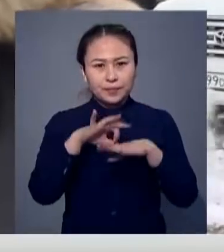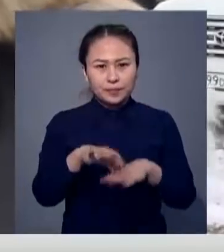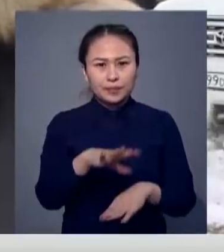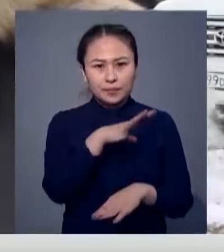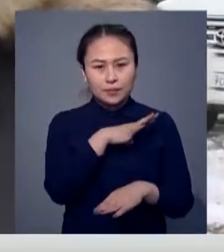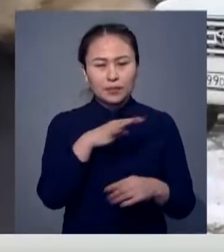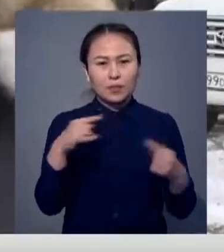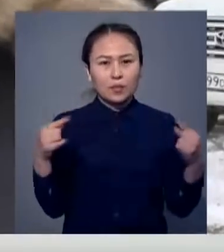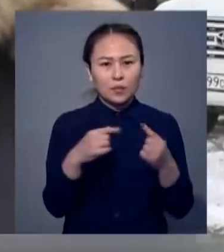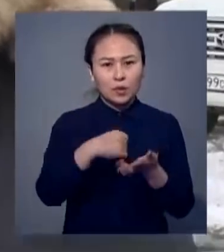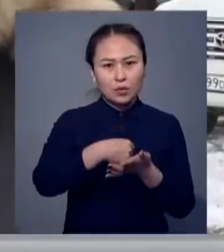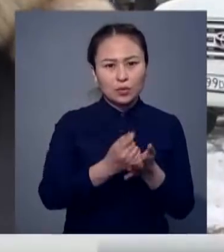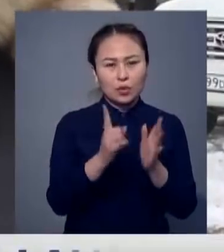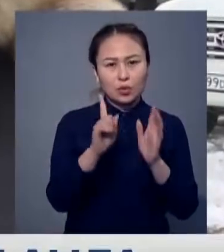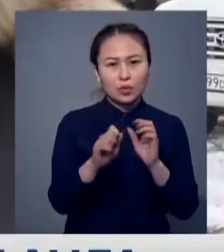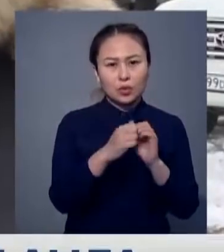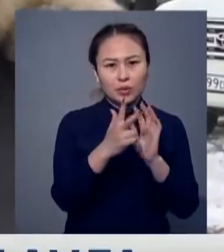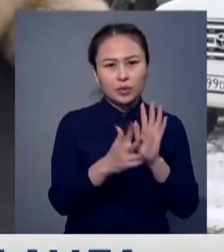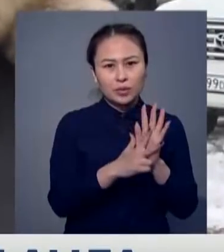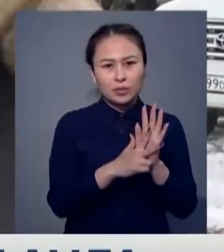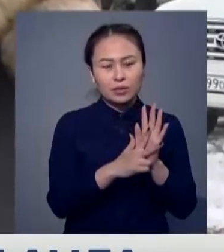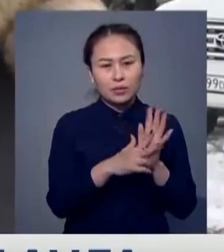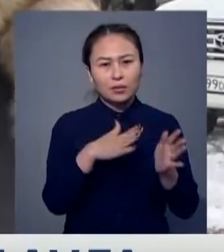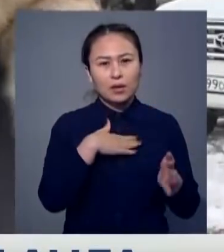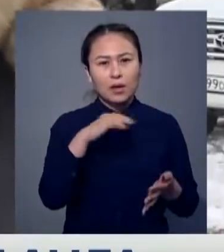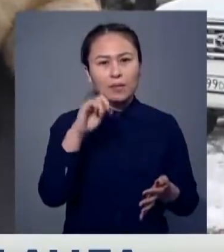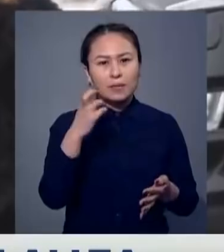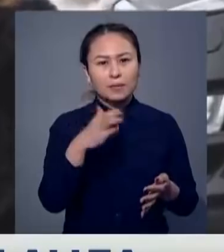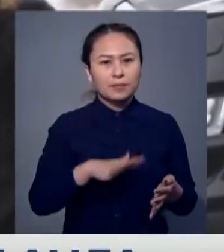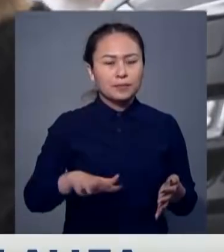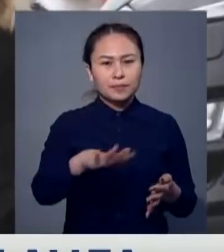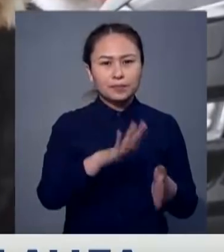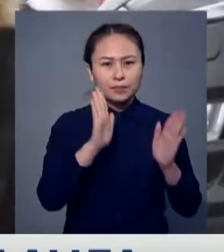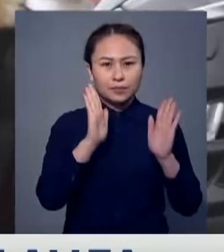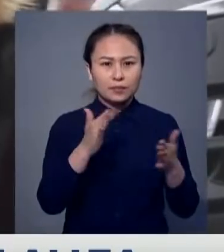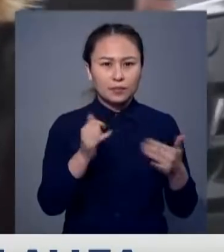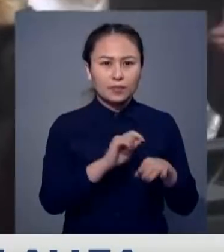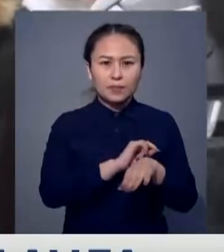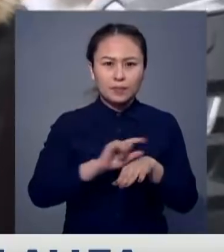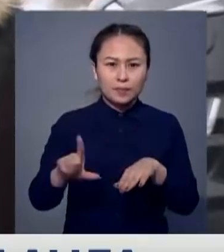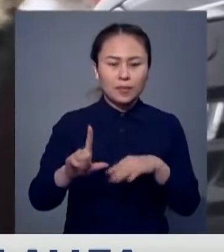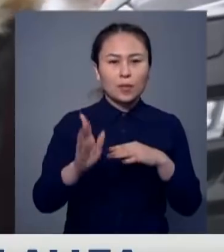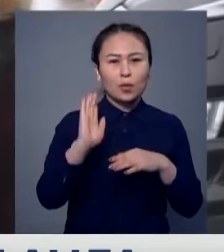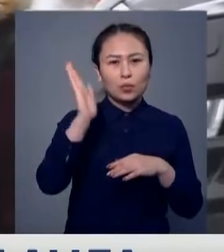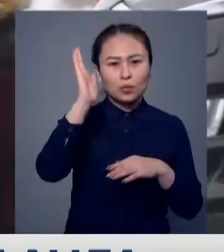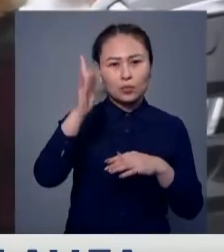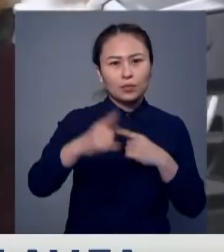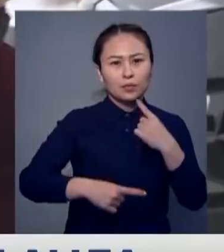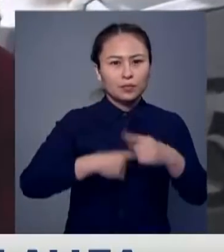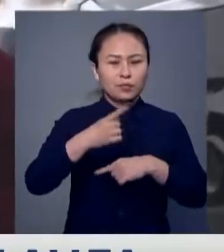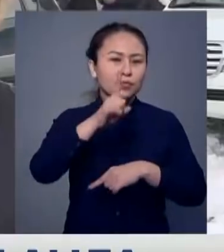Соның 118 үшшарасы біздің авай елінде өтөт. Соның бұны бастамасы, келеше ғұрпаққа